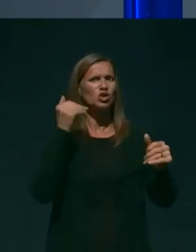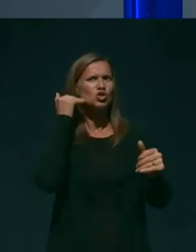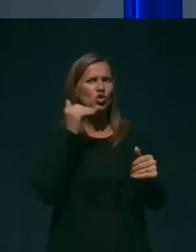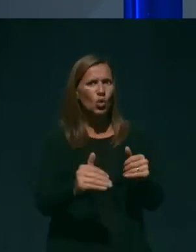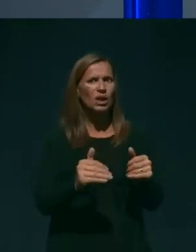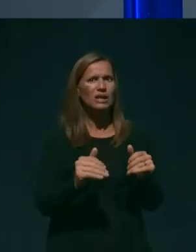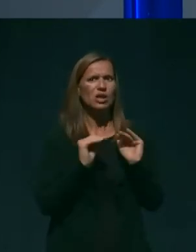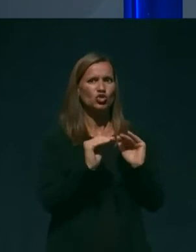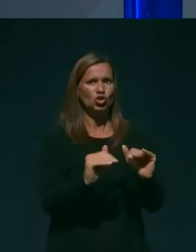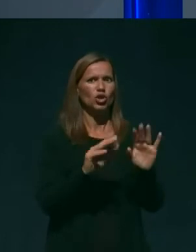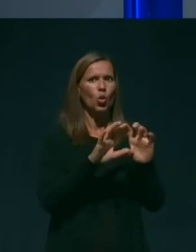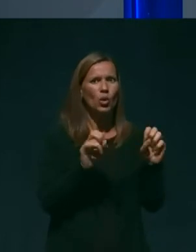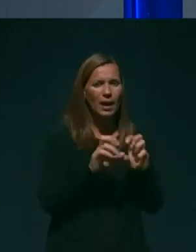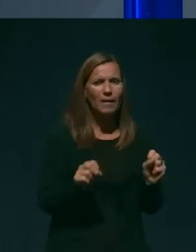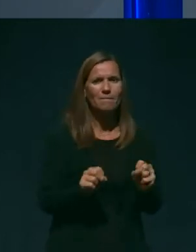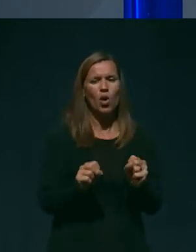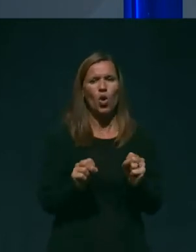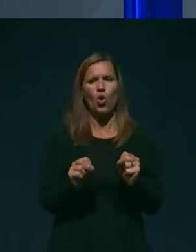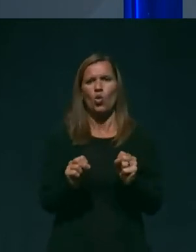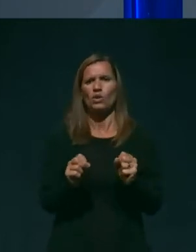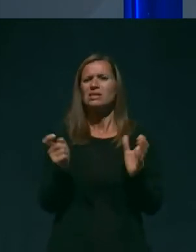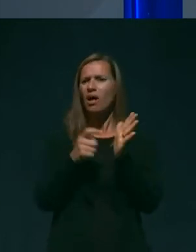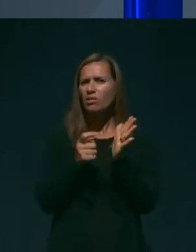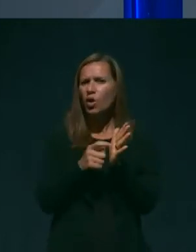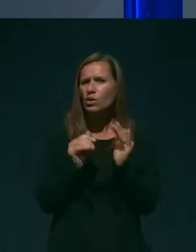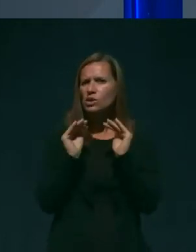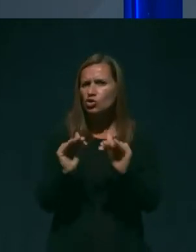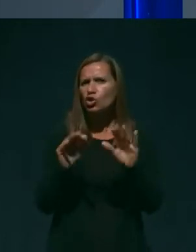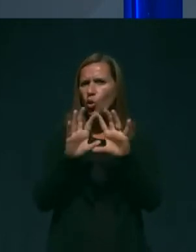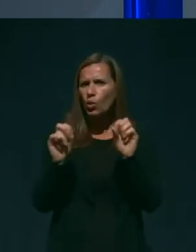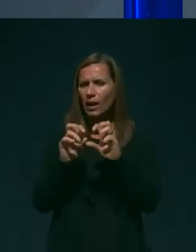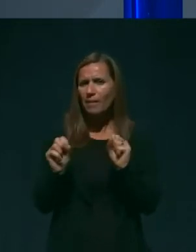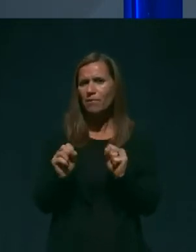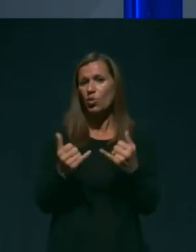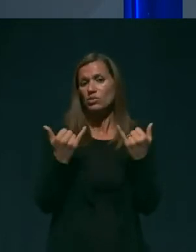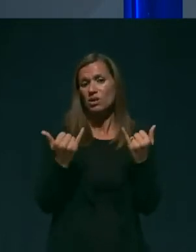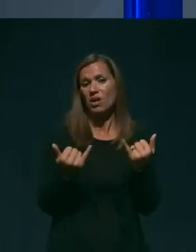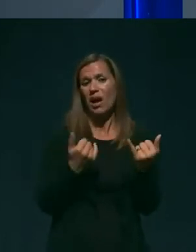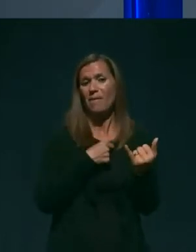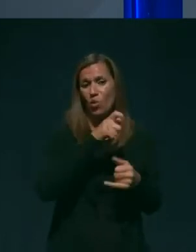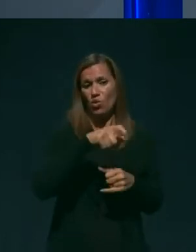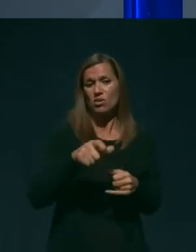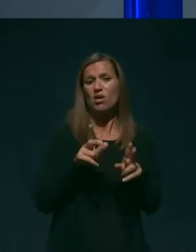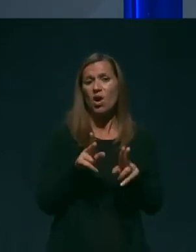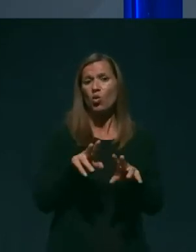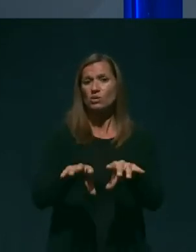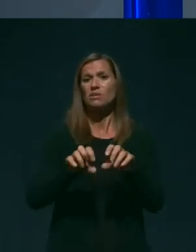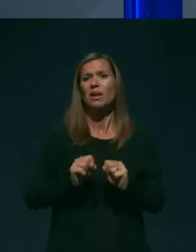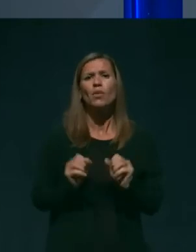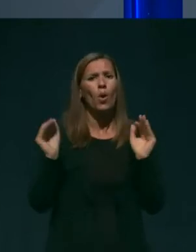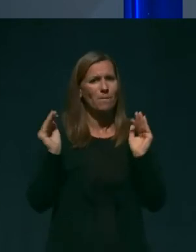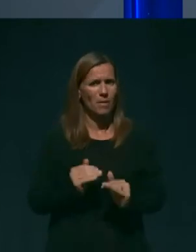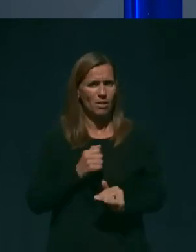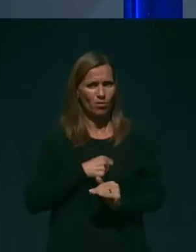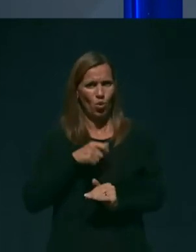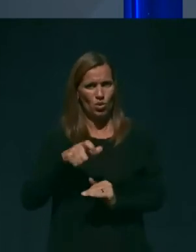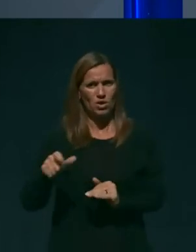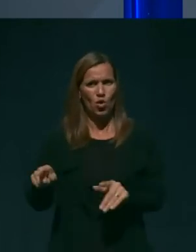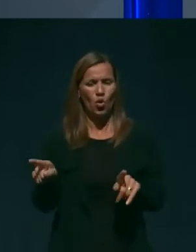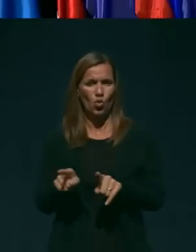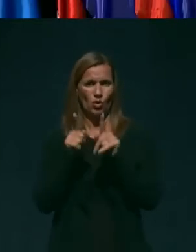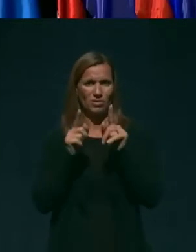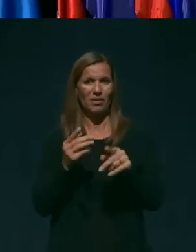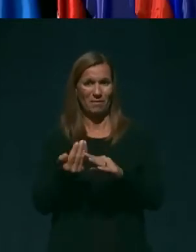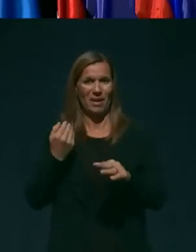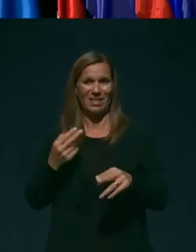zahtevnih zaščitnih okrepov, lahko sprejmejo zdravniki mambovnikov, kot je pred epidemijo. Kako boste na Ministrstvu za zdravje poskrbeli,